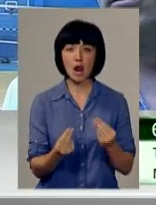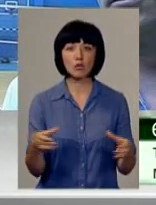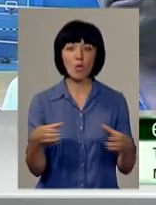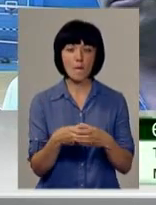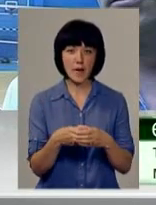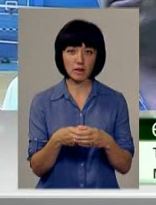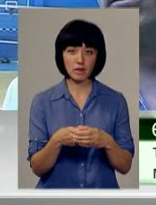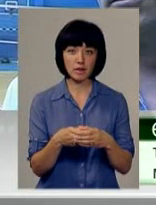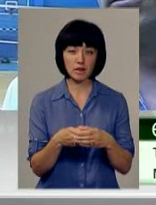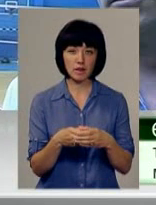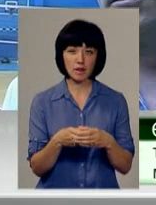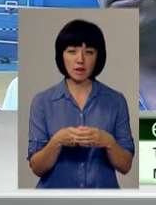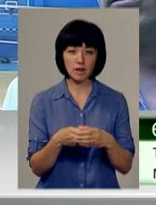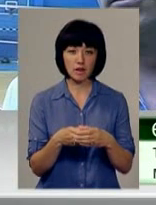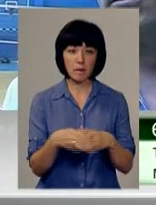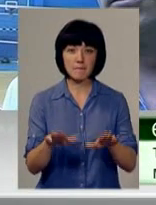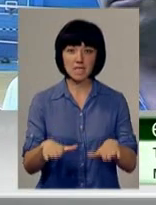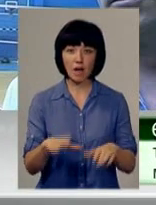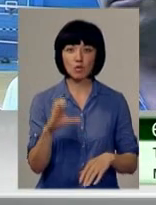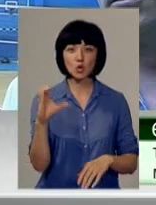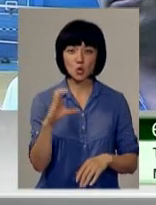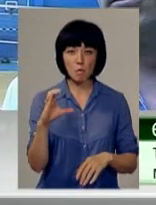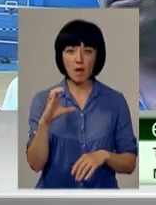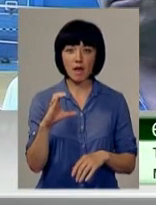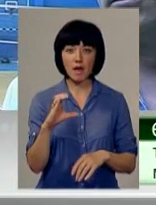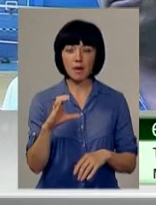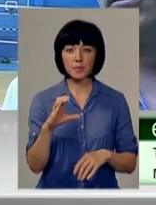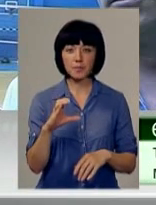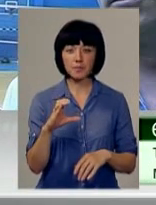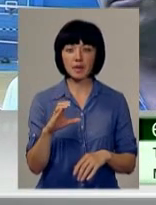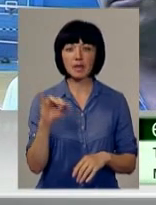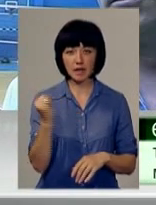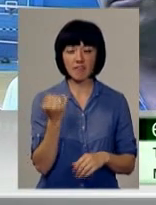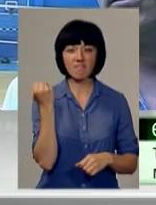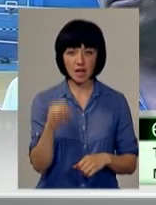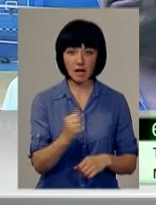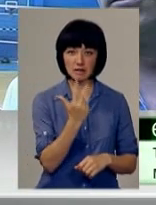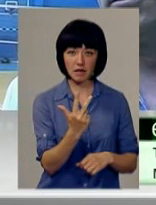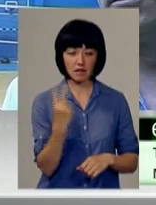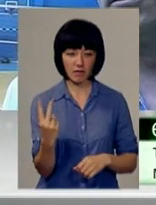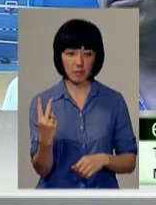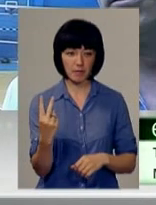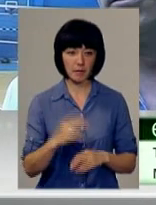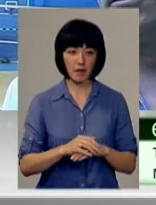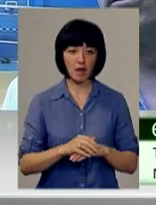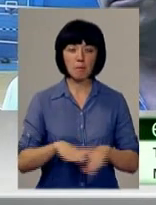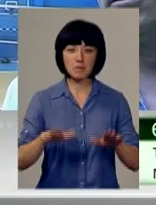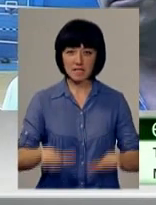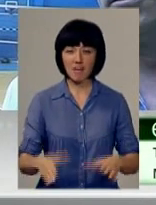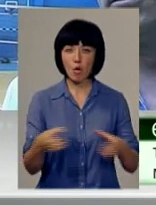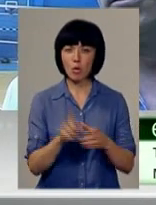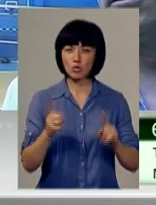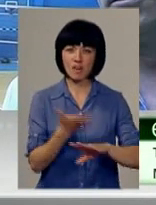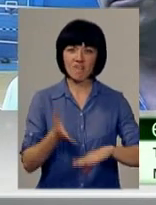командою місцевої Суми «Хімпром» і виграли 3-2. Місцева команда,